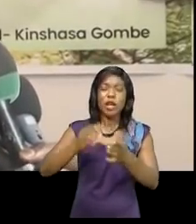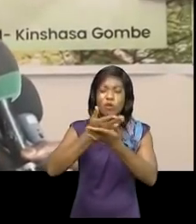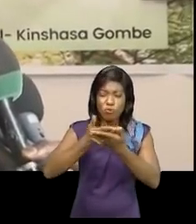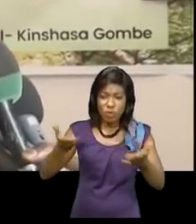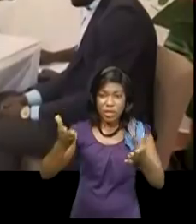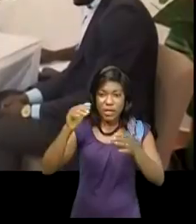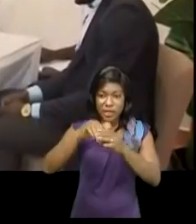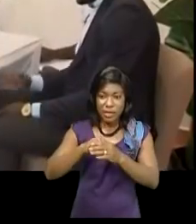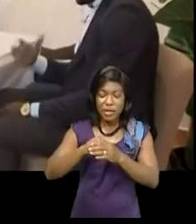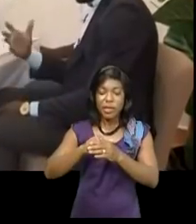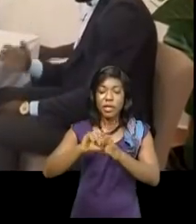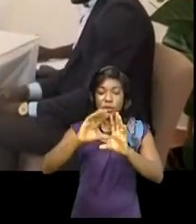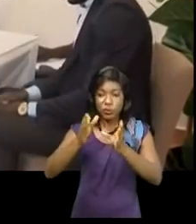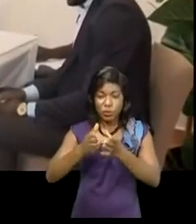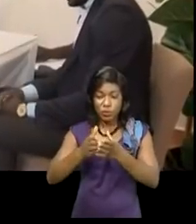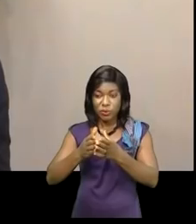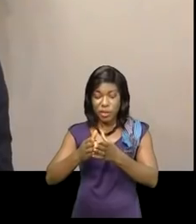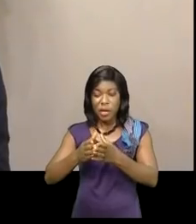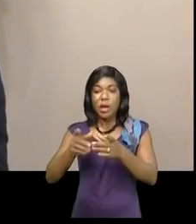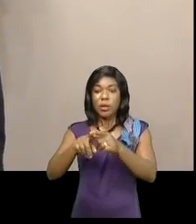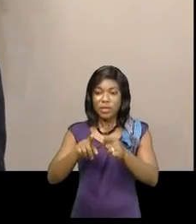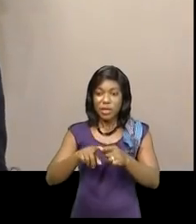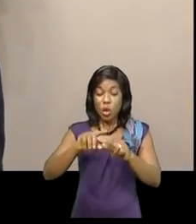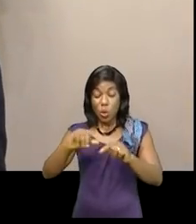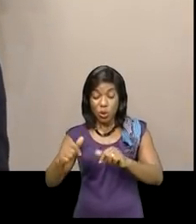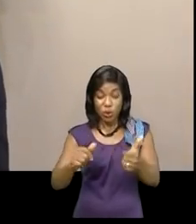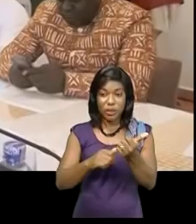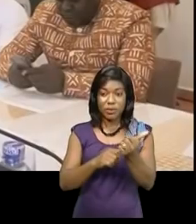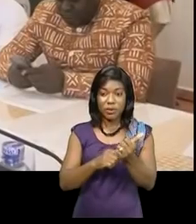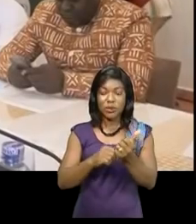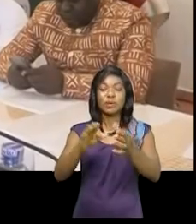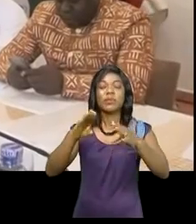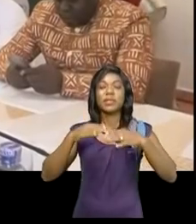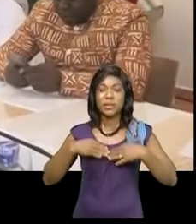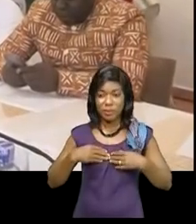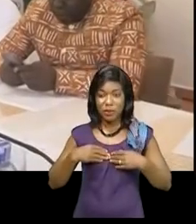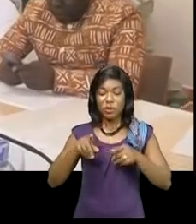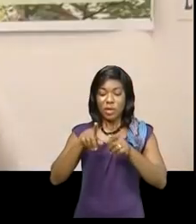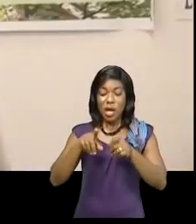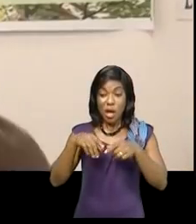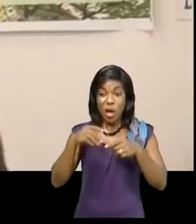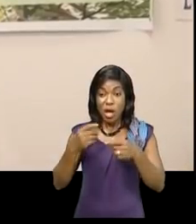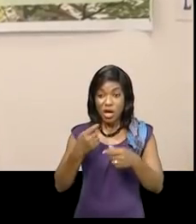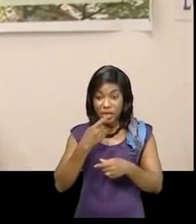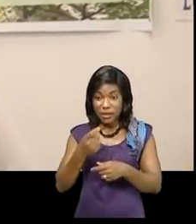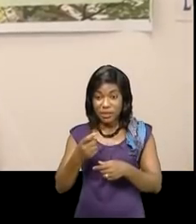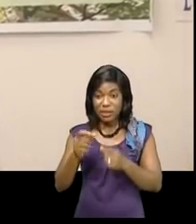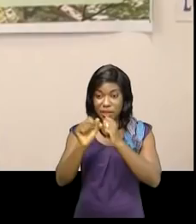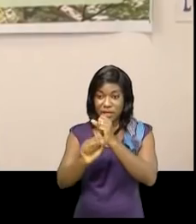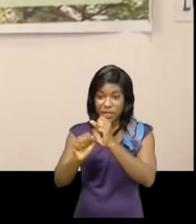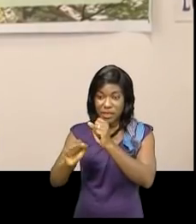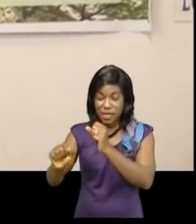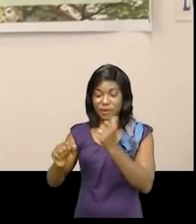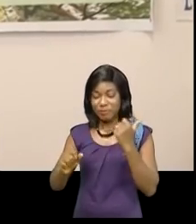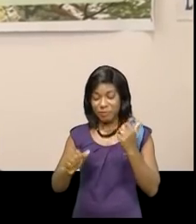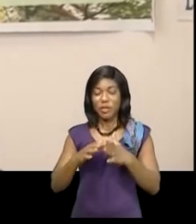locales. Initiative saluée par certains partenaires ayant soutenu cet axe des sensibilisations. À tant que nous acteurs d'abord de